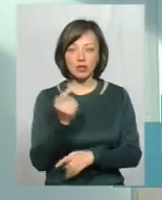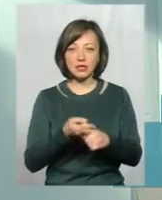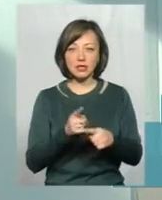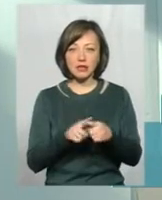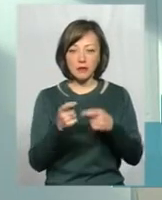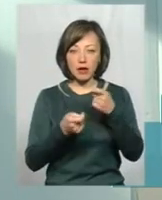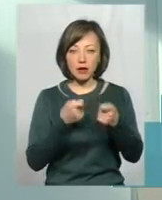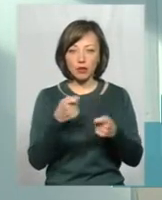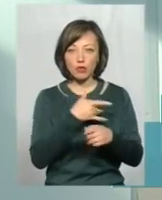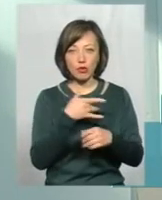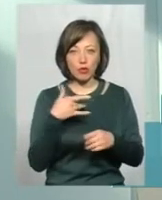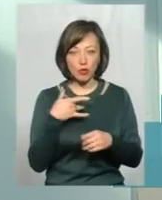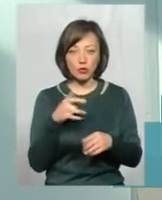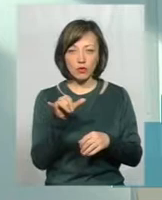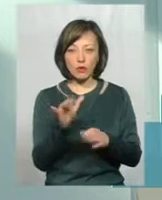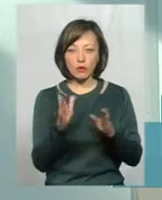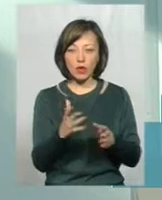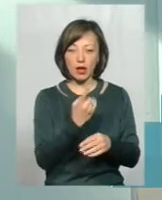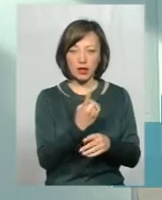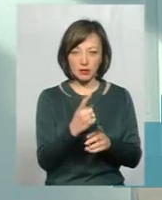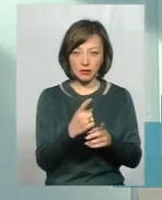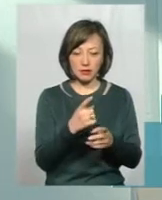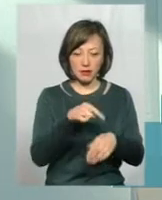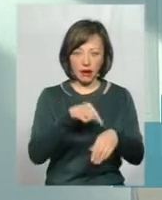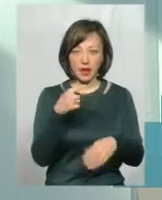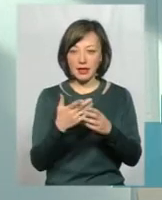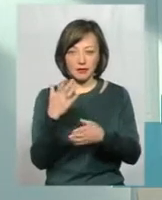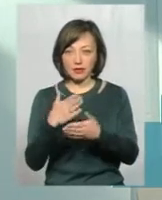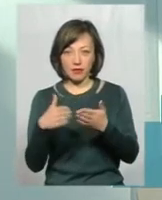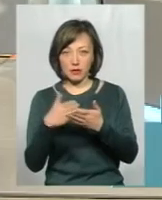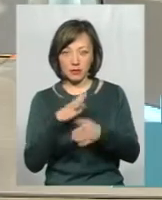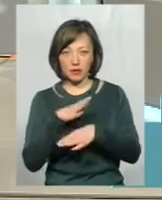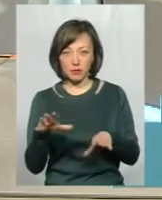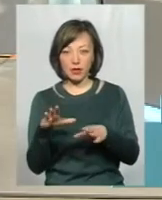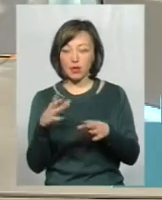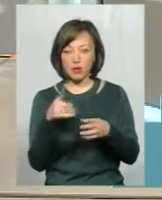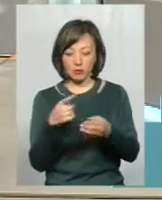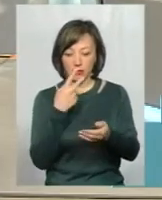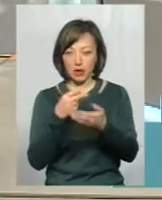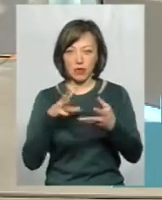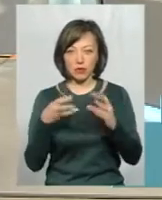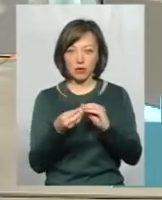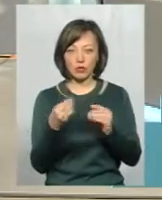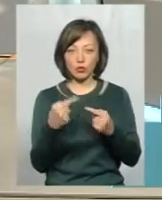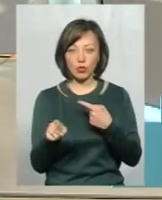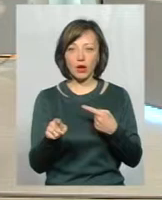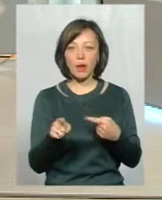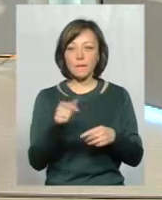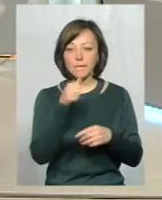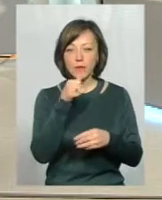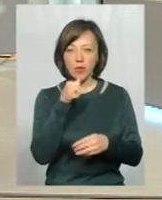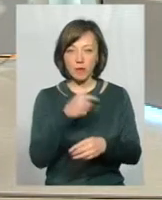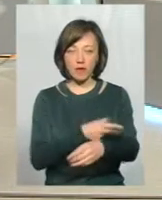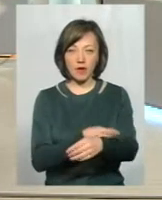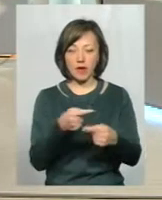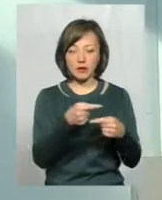мікобактеріями туберкуліза, у нього буде один відповідь. Якщо він не відчувався, це буде зовсім інша проба. Скажу, що проба буває